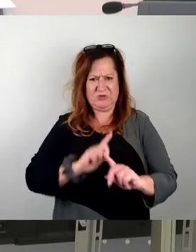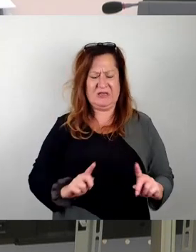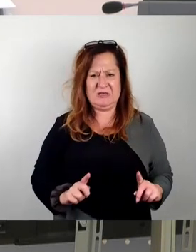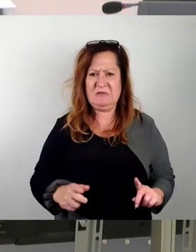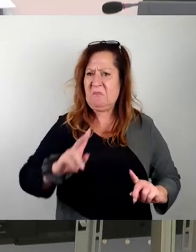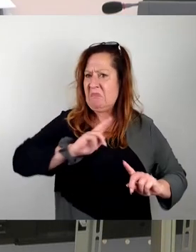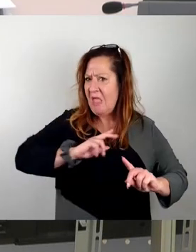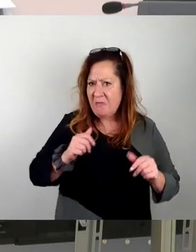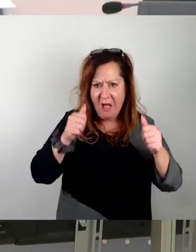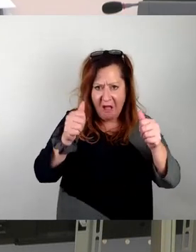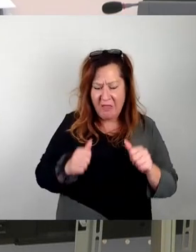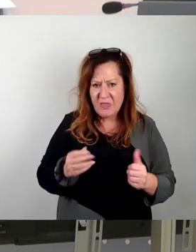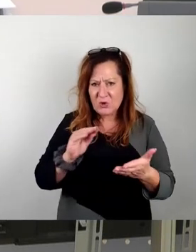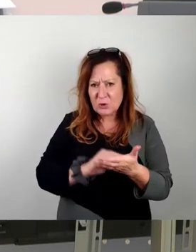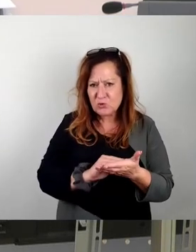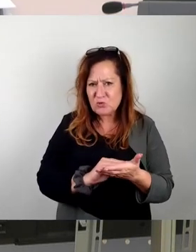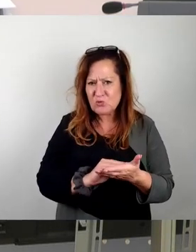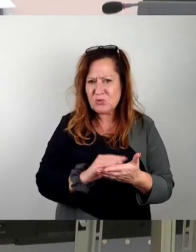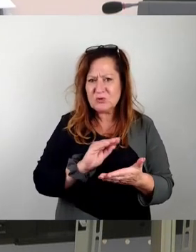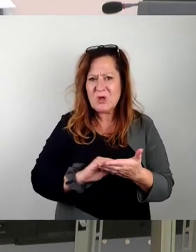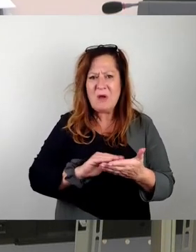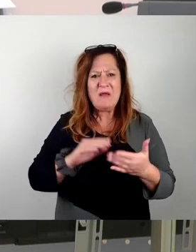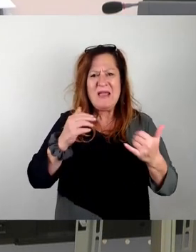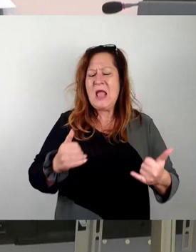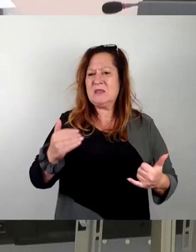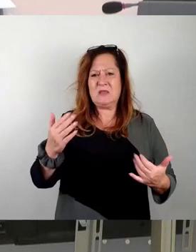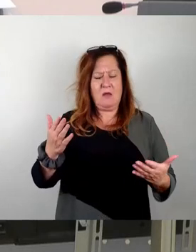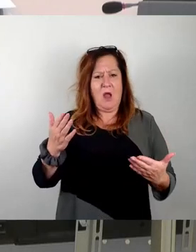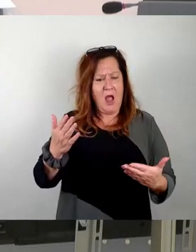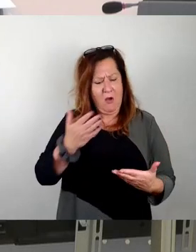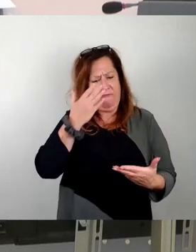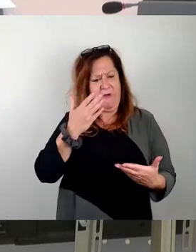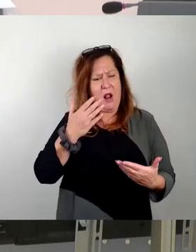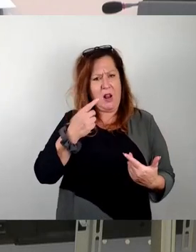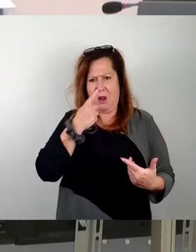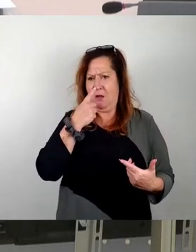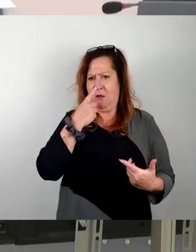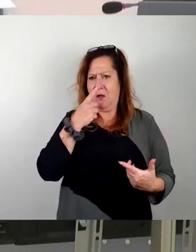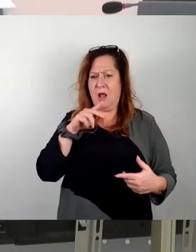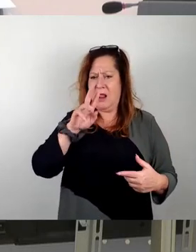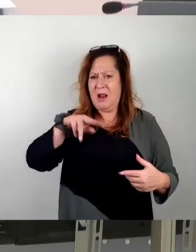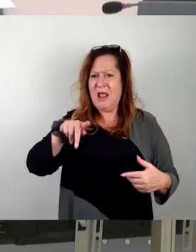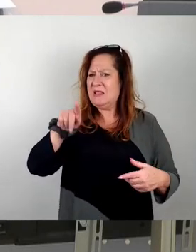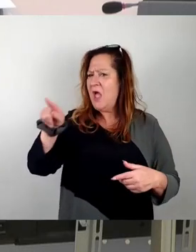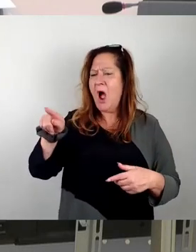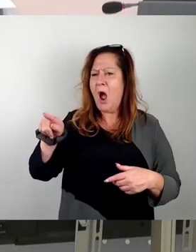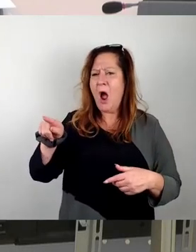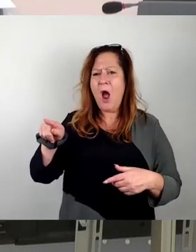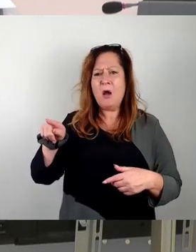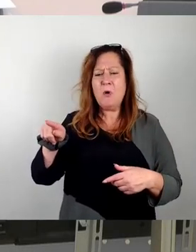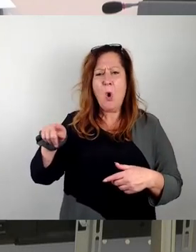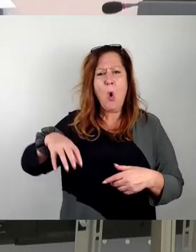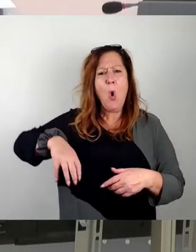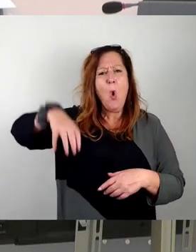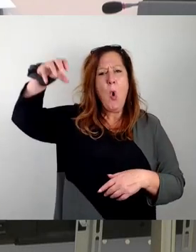mir ist es dann eben auch erst aufgefallen, als ich mit der Nase draufgestoßen worden bin. Und es gibt dort keine Hochhäuser. Insofern kann man es auch rausnehmen,